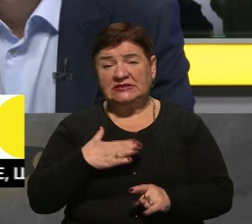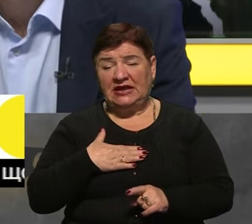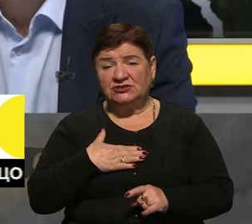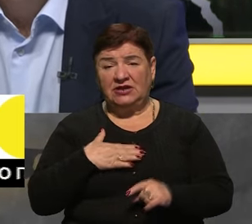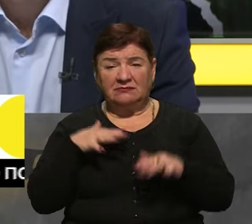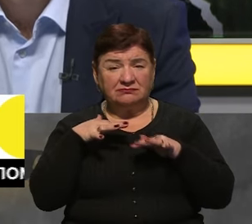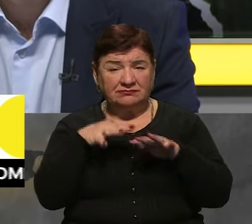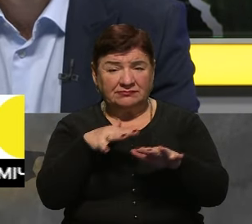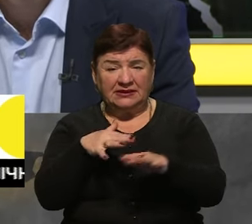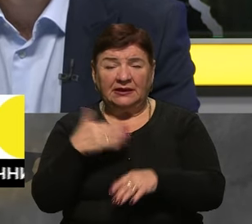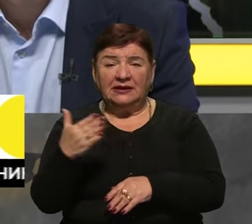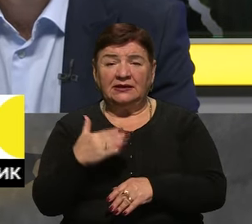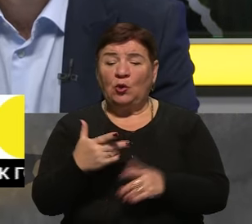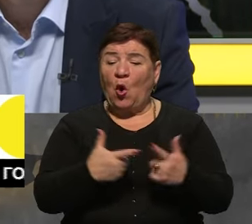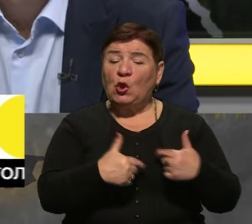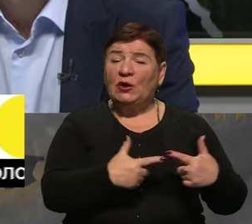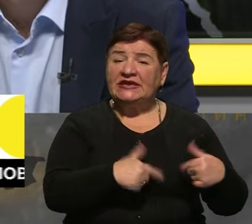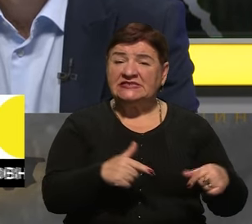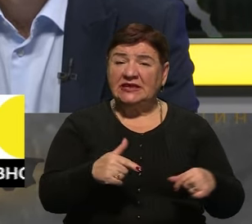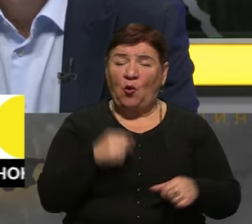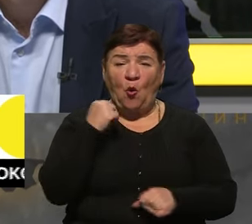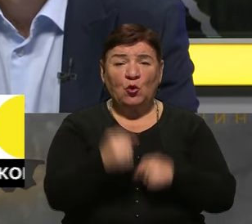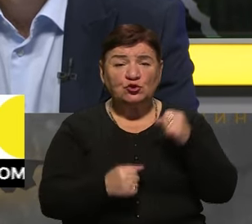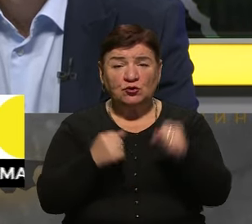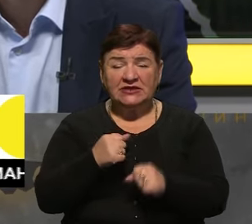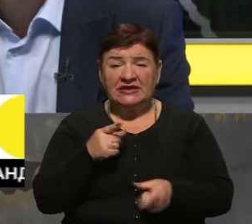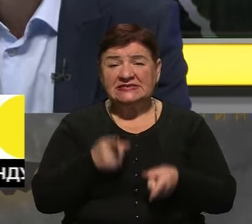розносить їхню логістику, їхні склади боєприпастів.